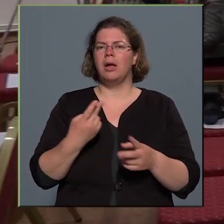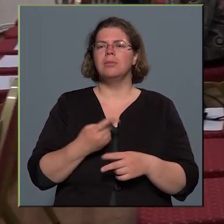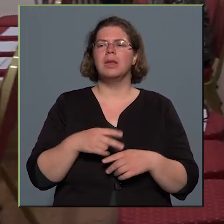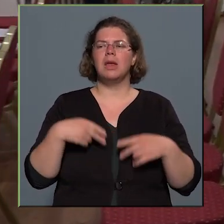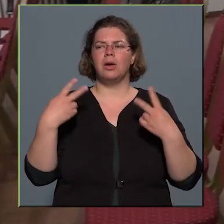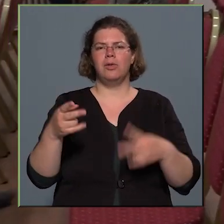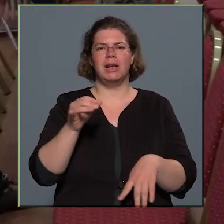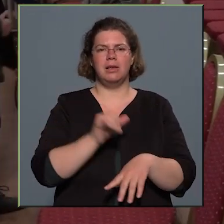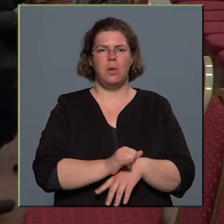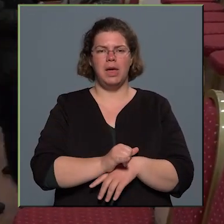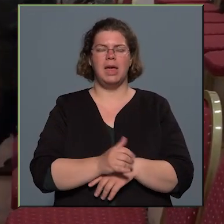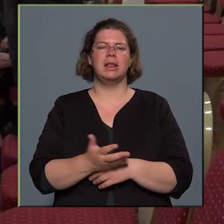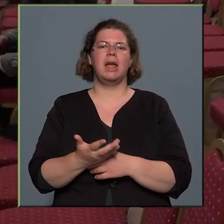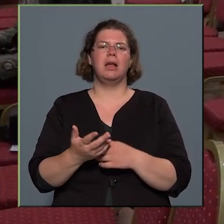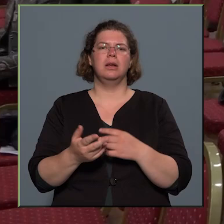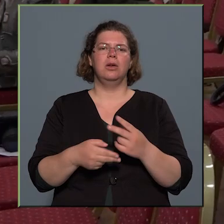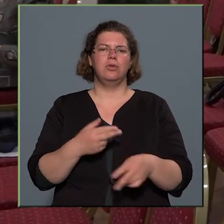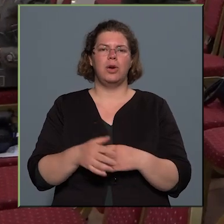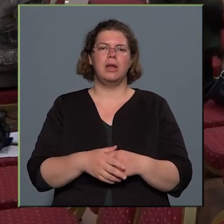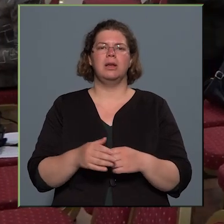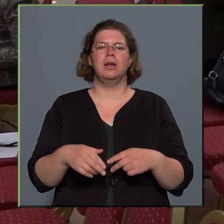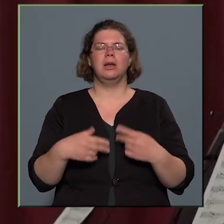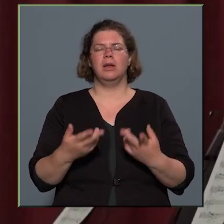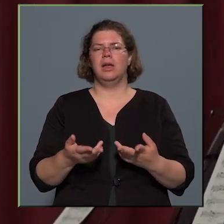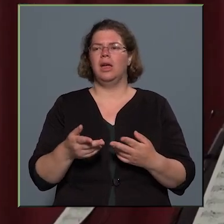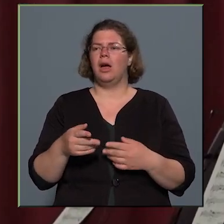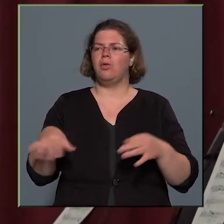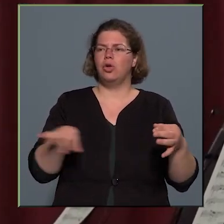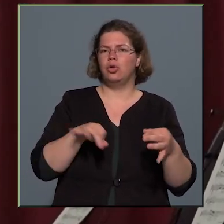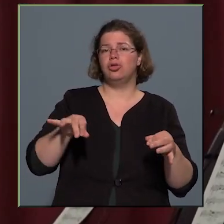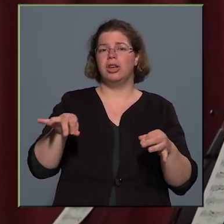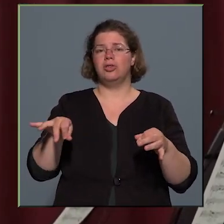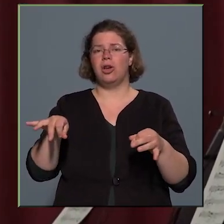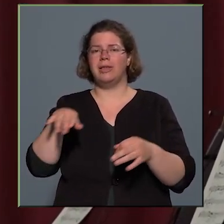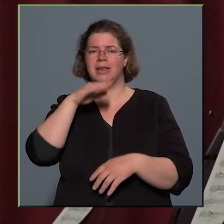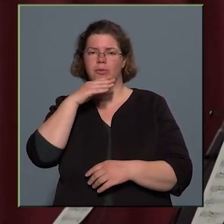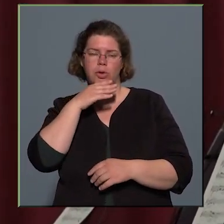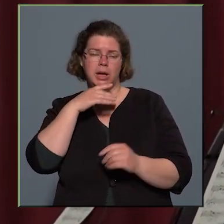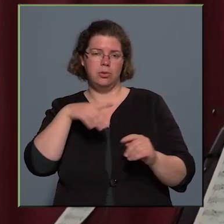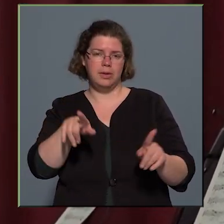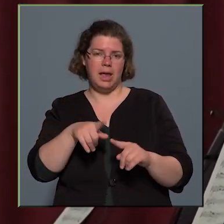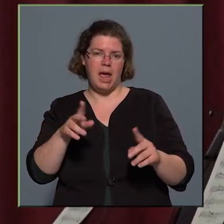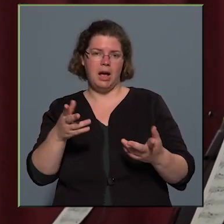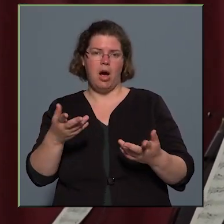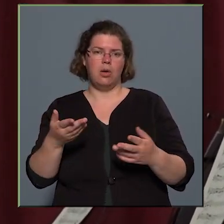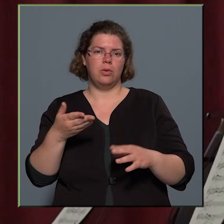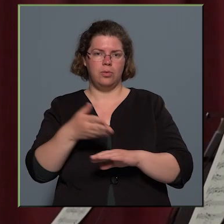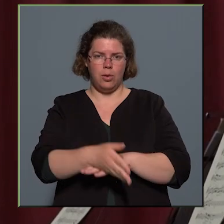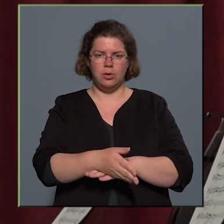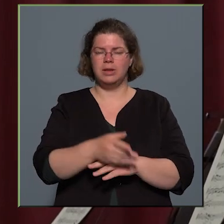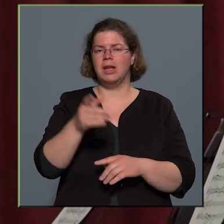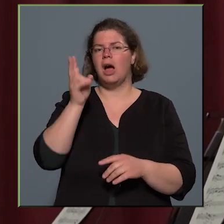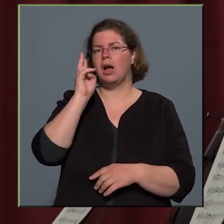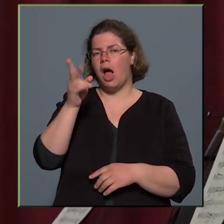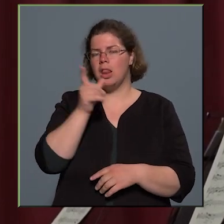folytatódik, hiszen a jövő szedben a vonós és a szinfonikus zenekarhoz fog jönni Kalló Tanár úr, és